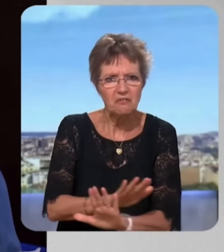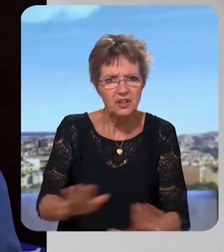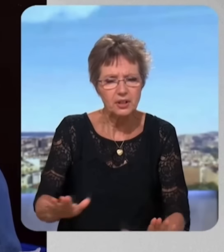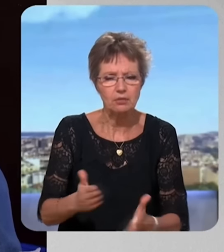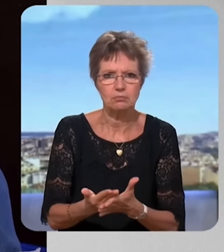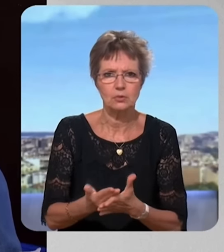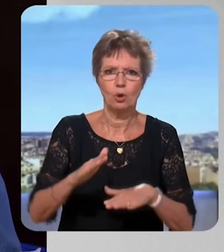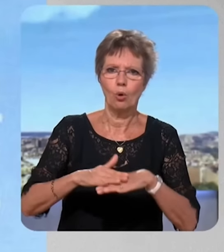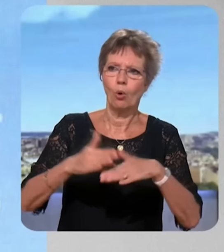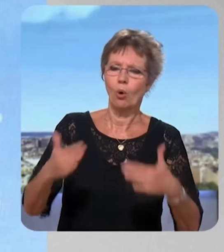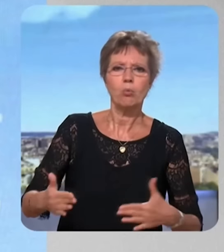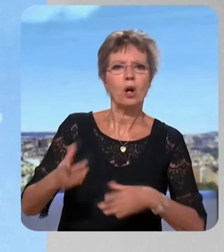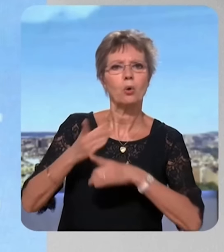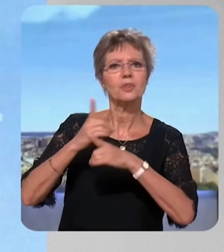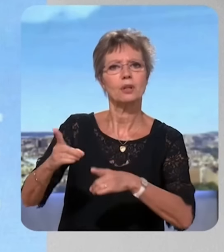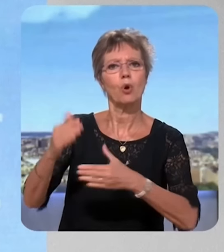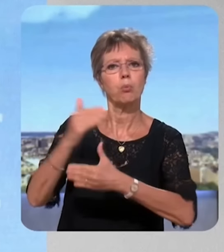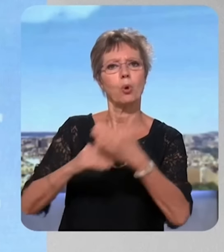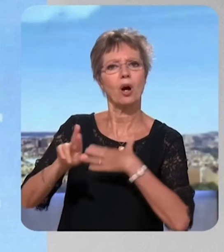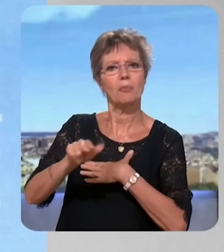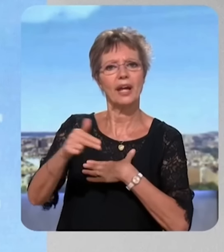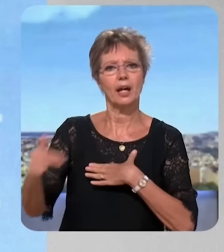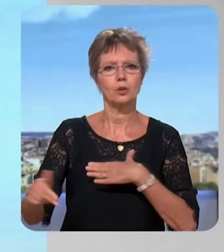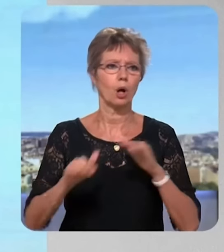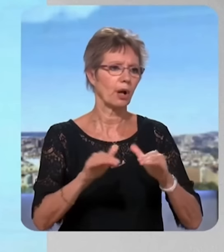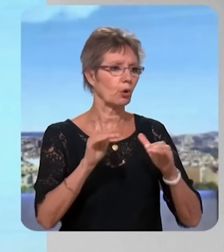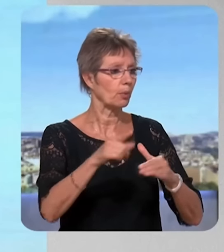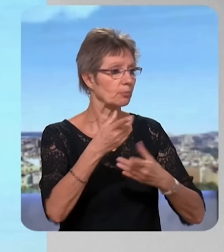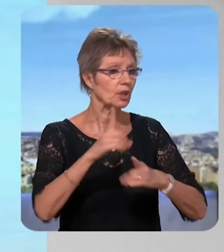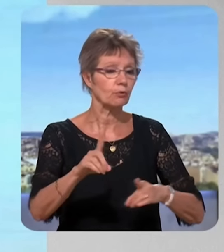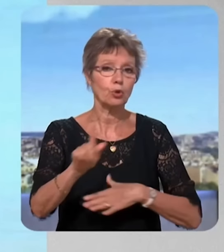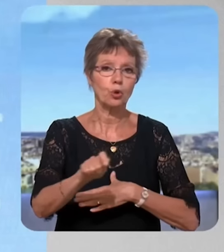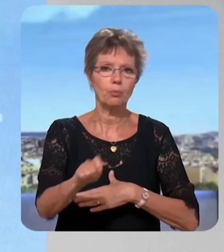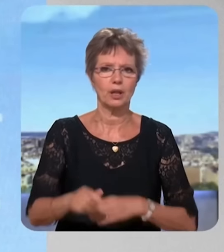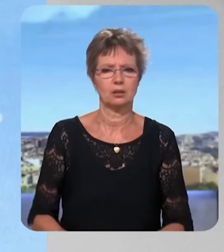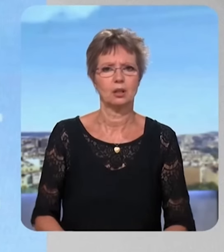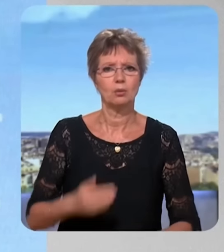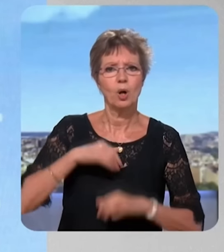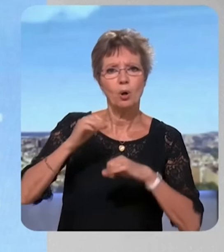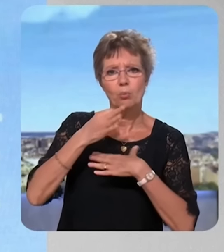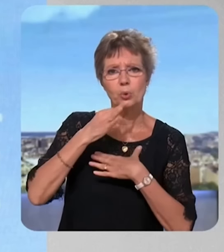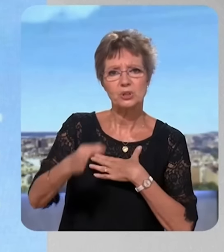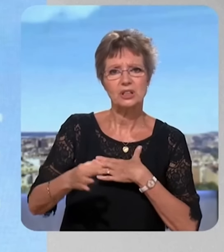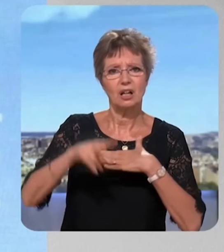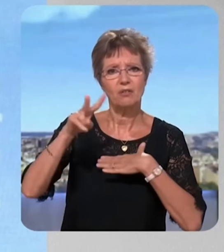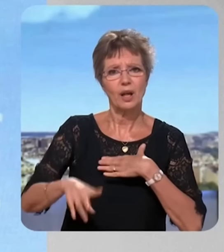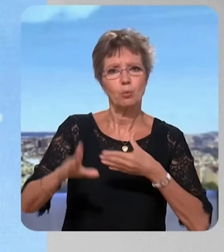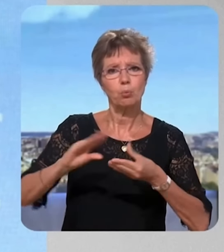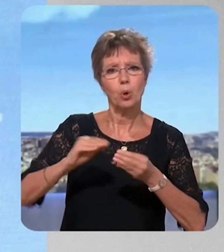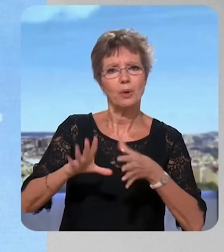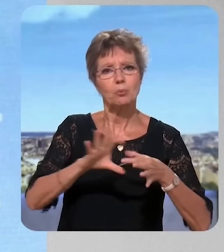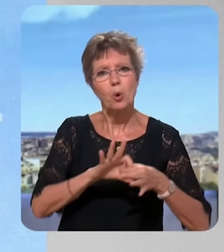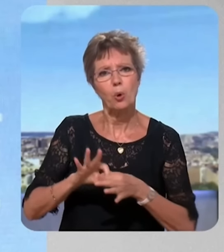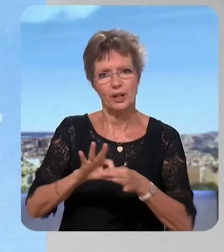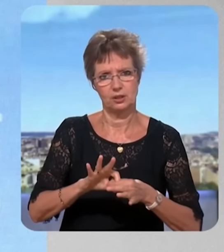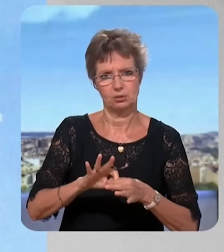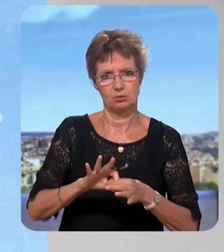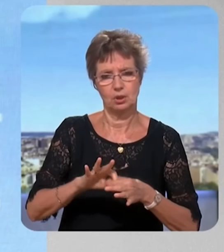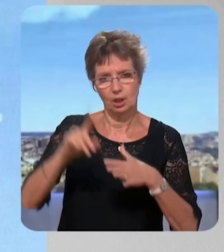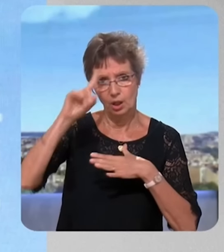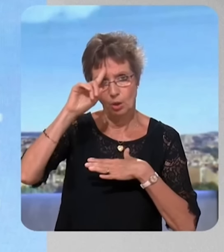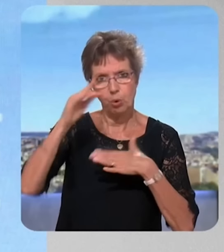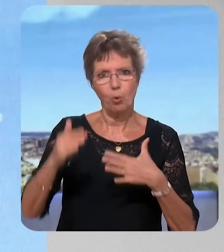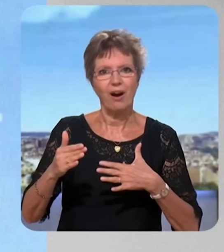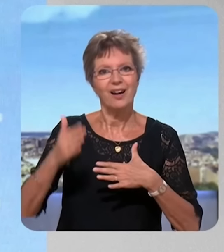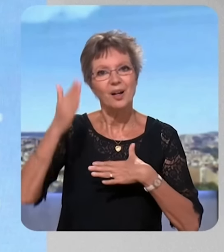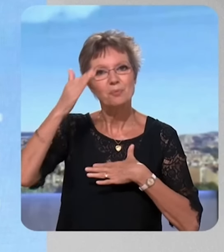pas me faire l'avocat du programme du rassemblement en tant que tel, en revanche ce que je veux vous dire,'est qu'aujourd'hui il un programme de coalition. Le principe d'une coalition, c'est que justement on met autour